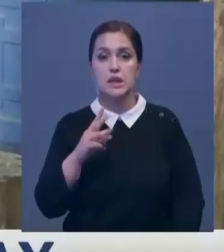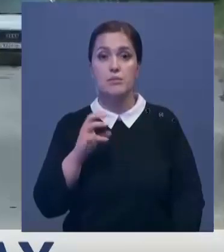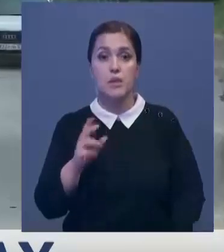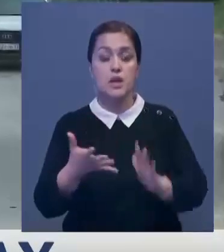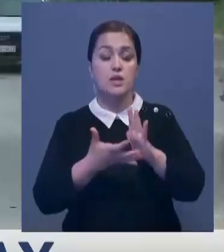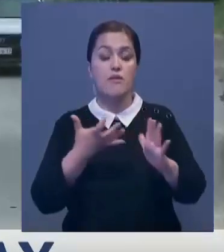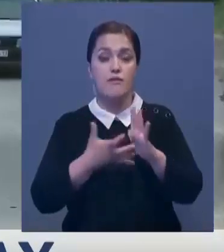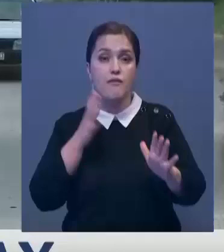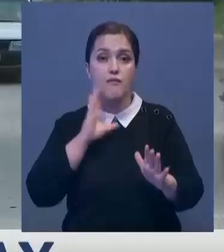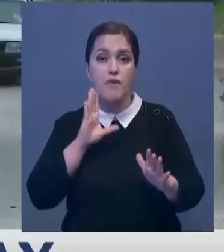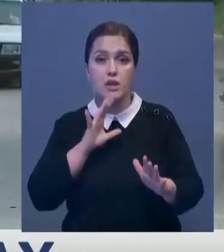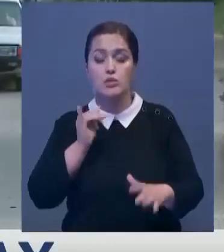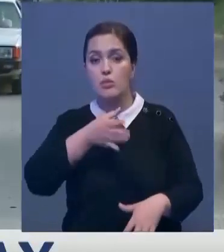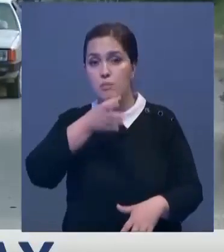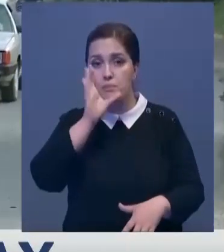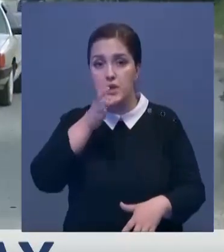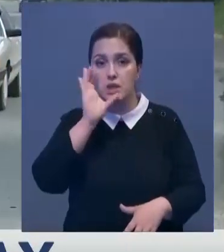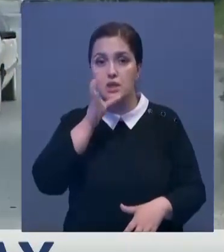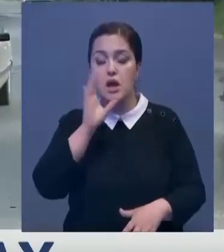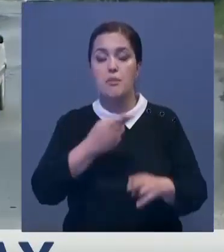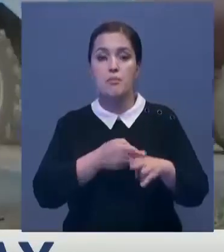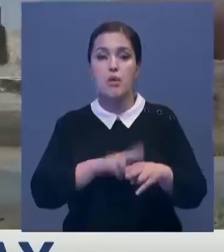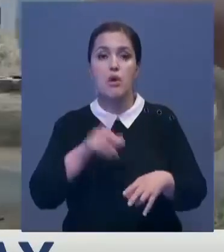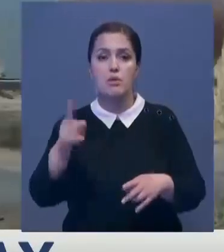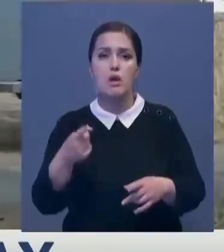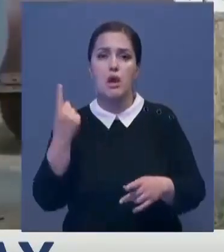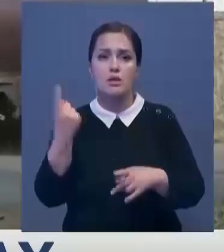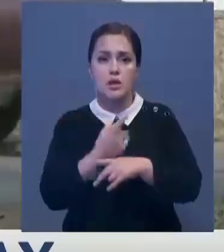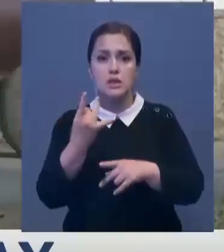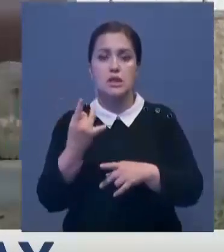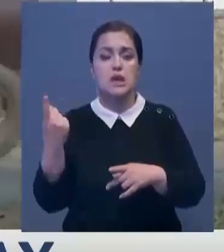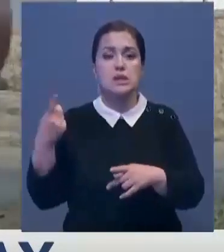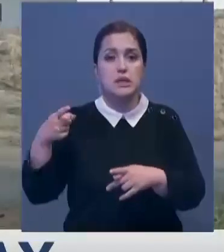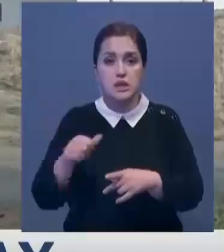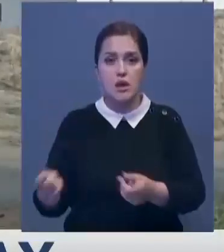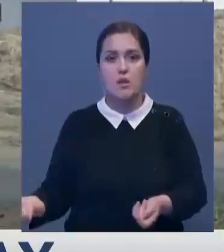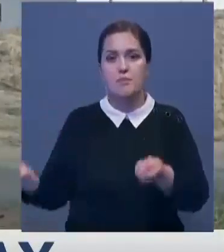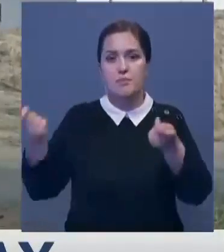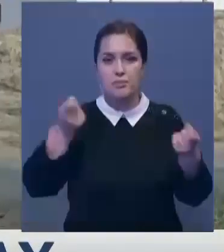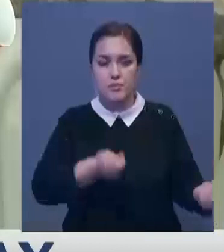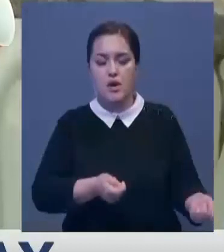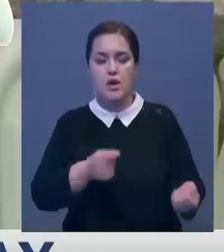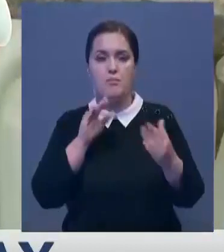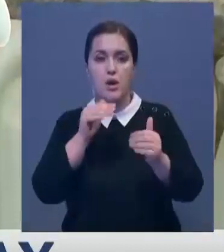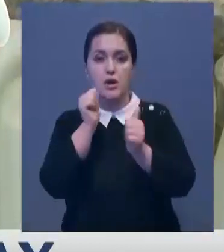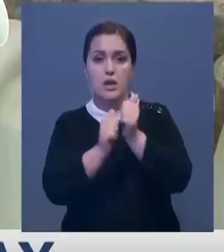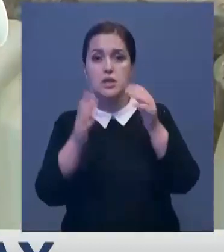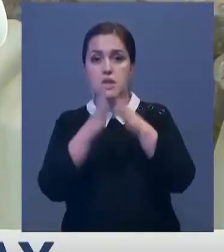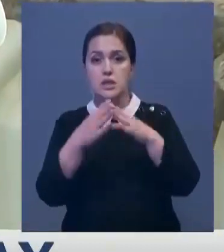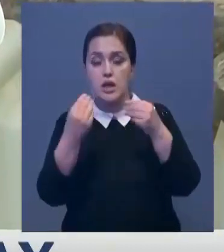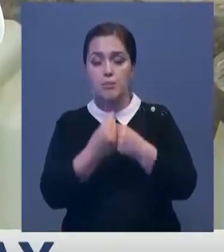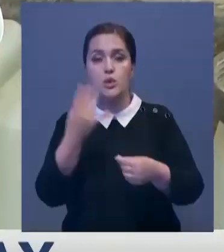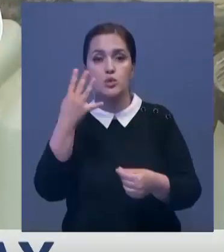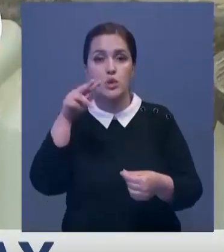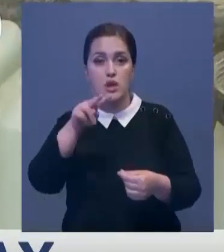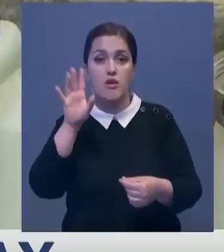только поливной, но даже питьевой воды. Живительную влагу сельчанам раз в неделю доставляют на водовозах. Каждая семья получает по 40 литров